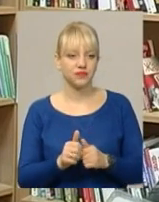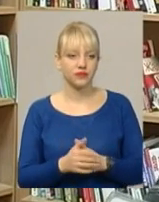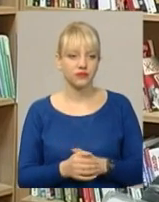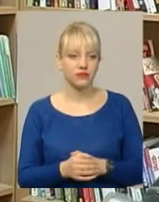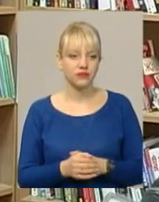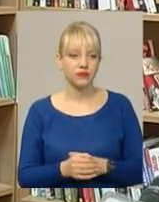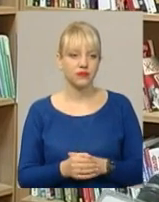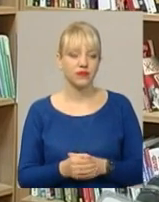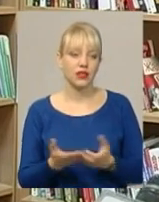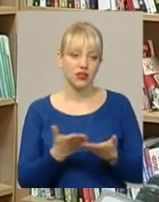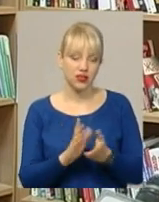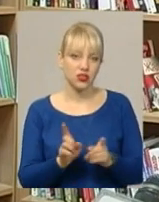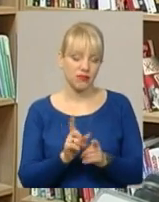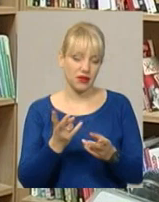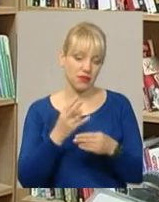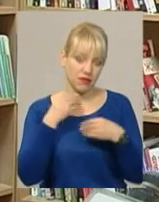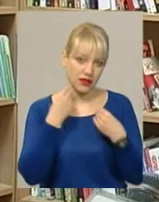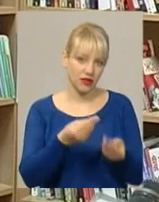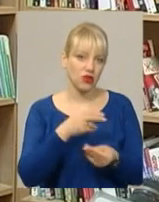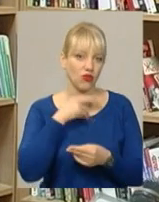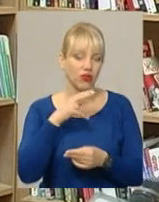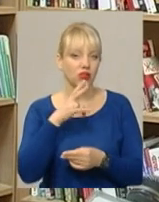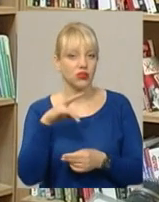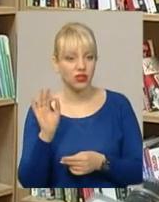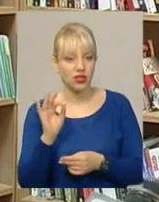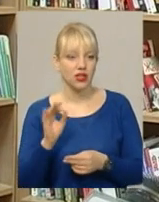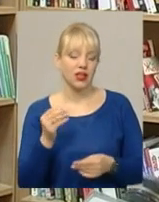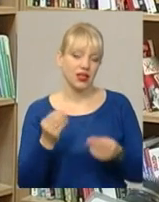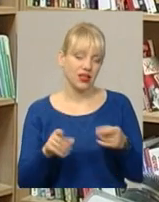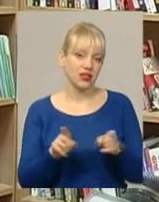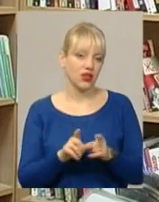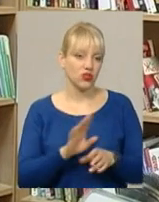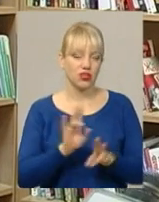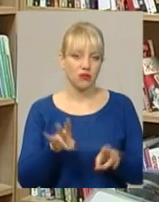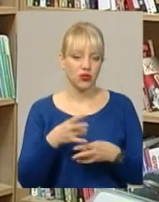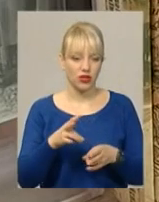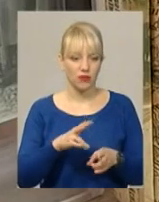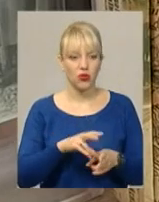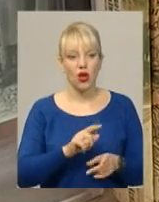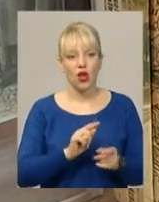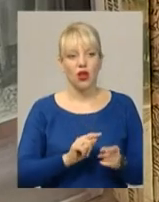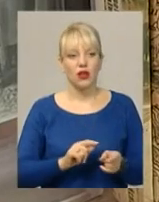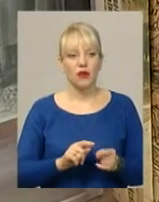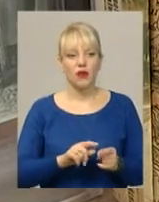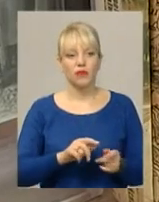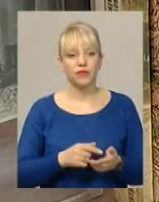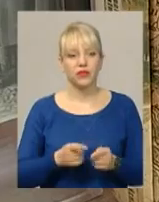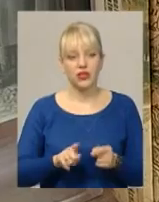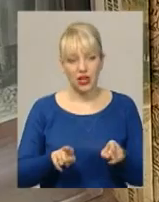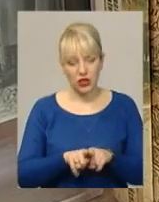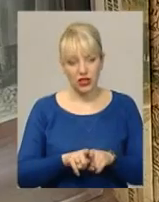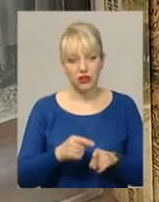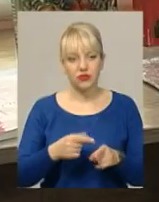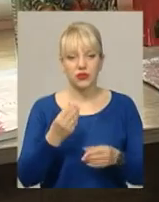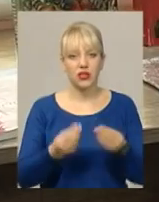Книжкам також треба приділяти певну увагу, але ігри такі теж не потрібно виминати стороною. Гру до Хмельницького привезла директорка